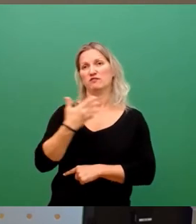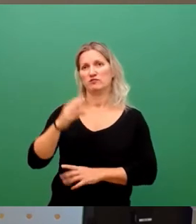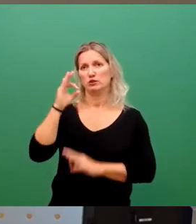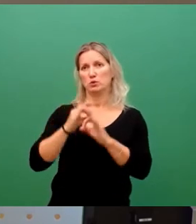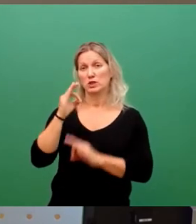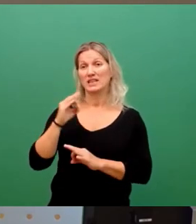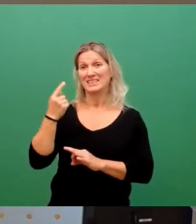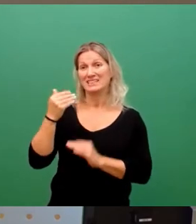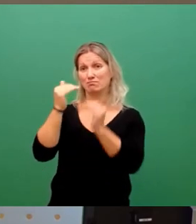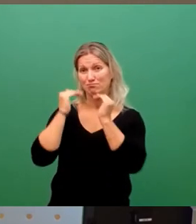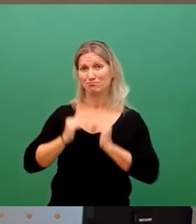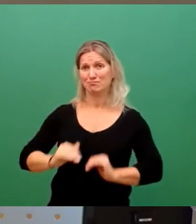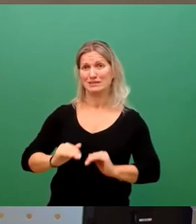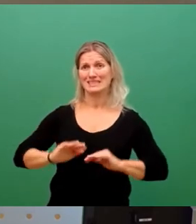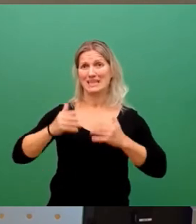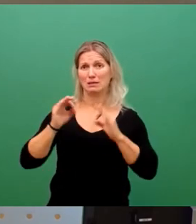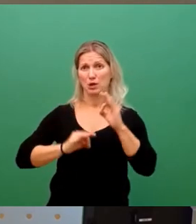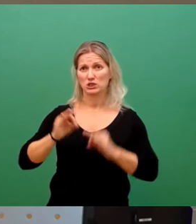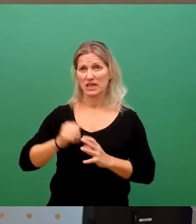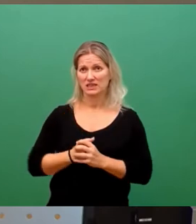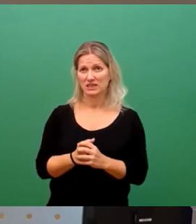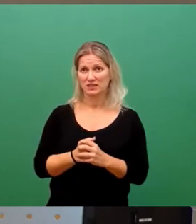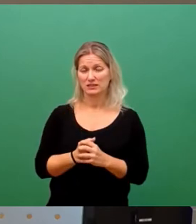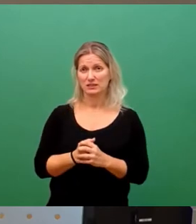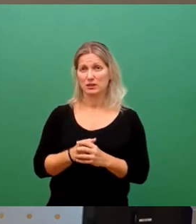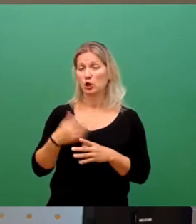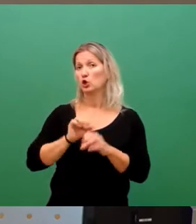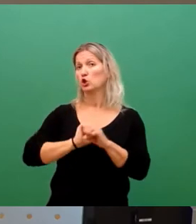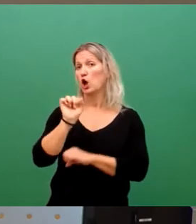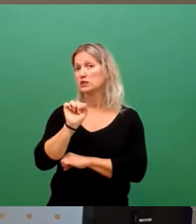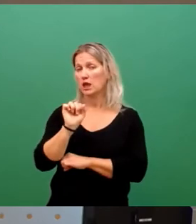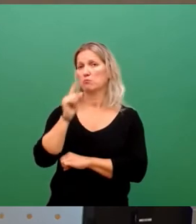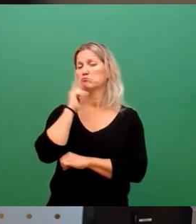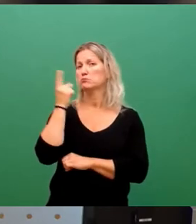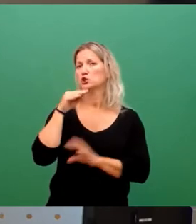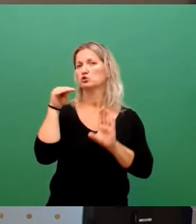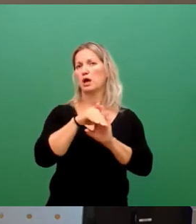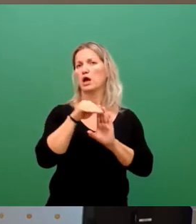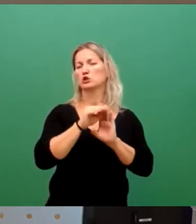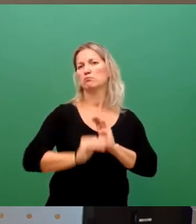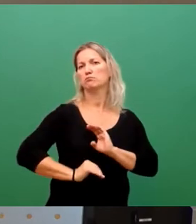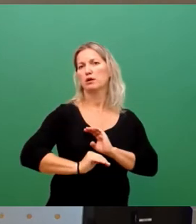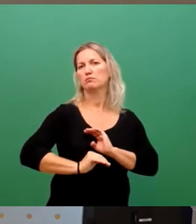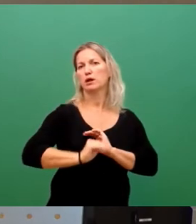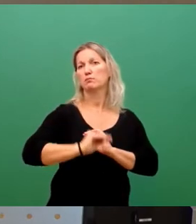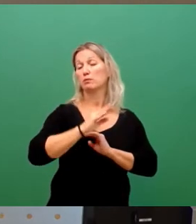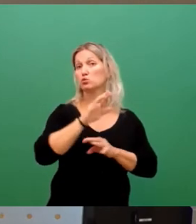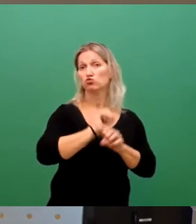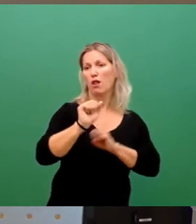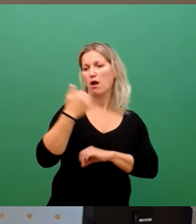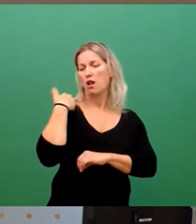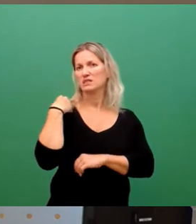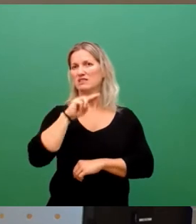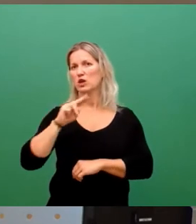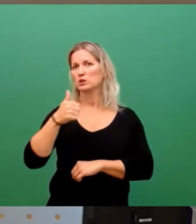10 Prozent gesunken. Trotzdem füllen sich unsere Speicher kontinuierlich und schneller als 2021 auf